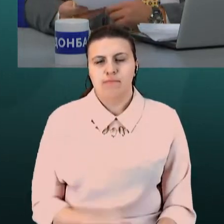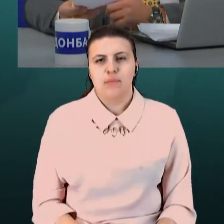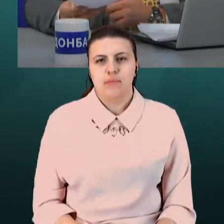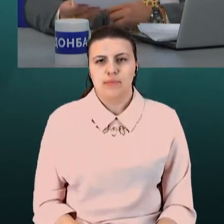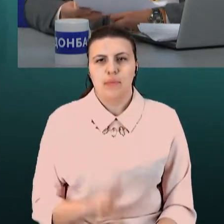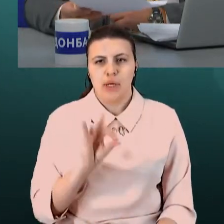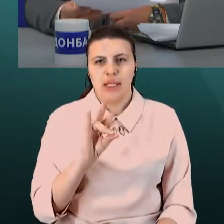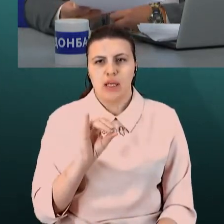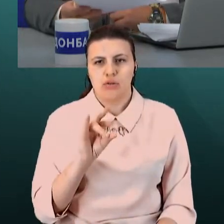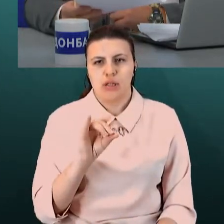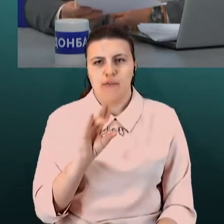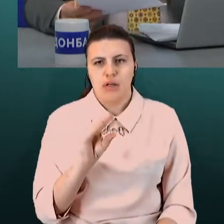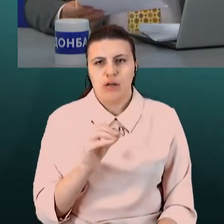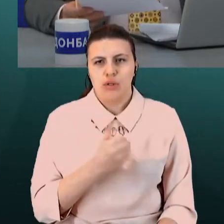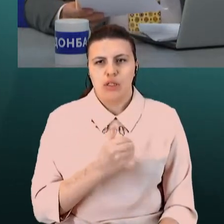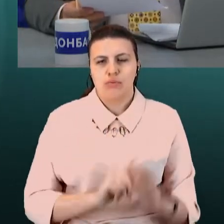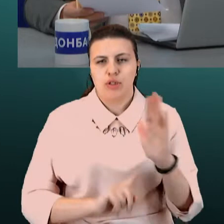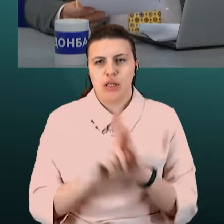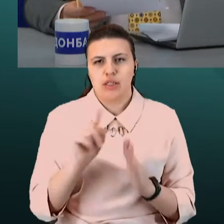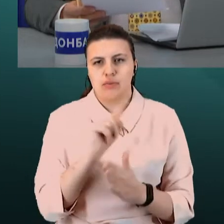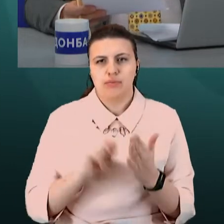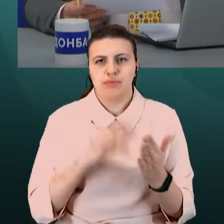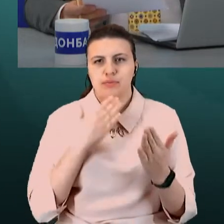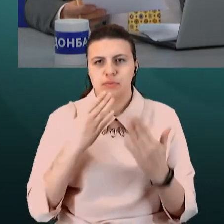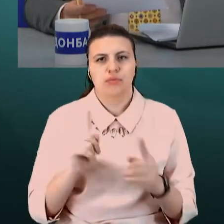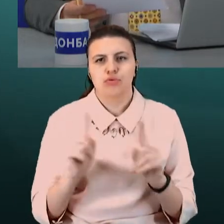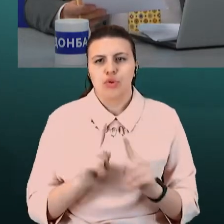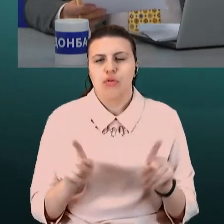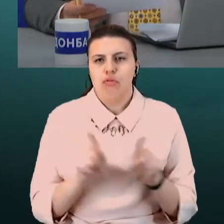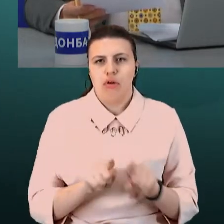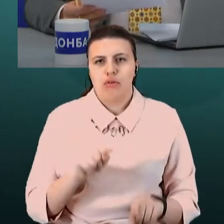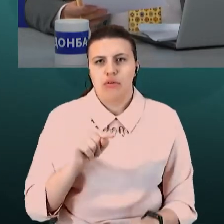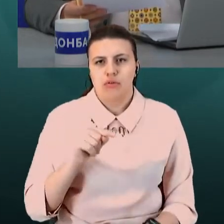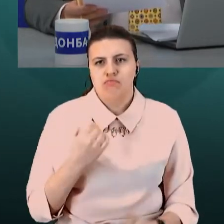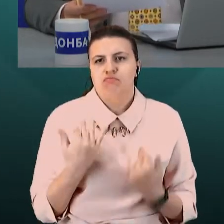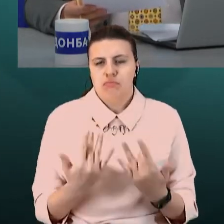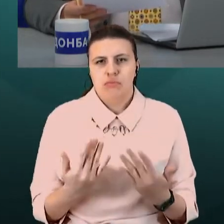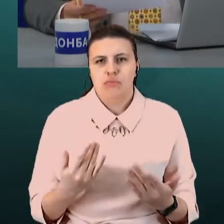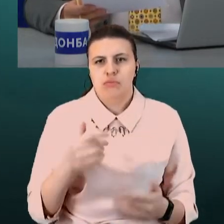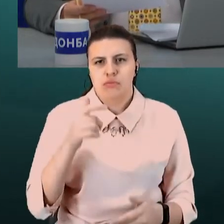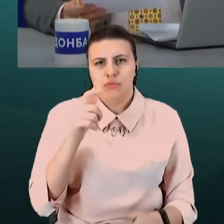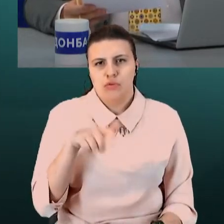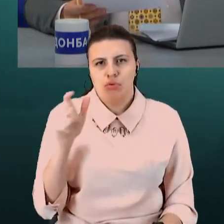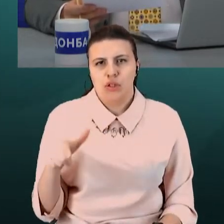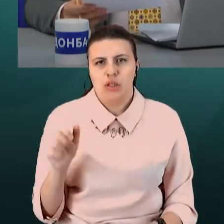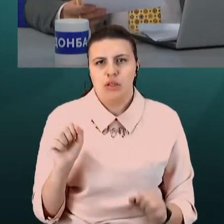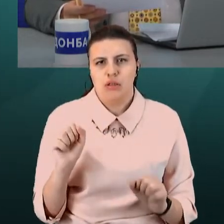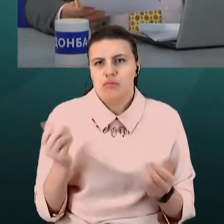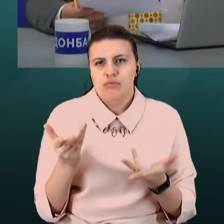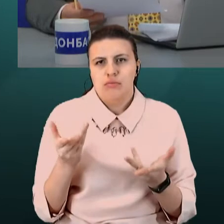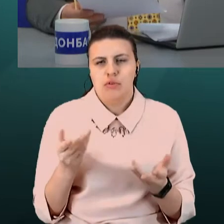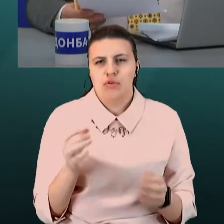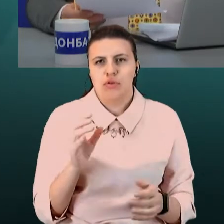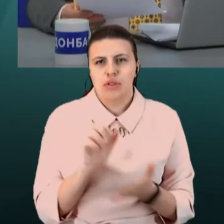Ярославе, хотілося б почати з питання, що спонукає людей займатися контрабандою? Толерантність, можливо, до цього явища у оточенні?